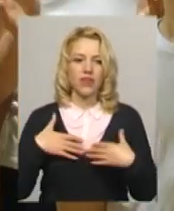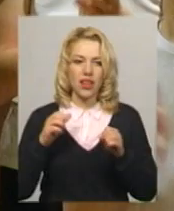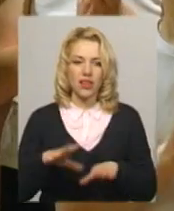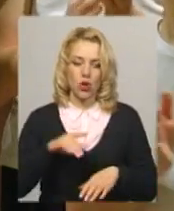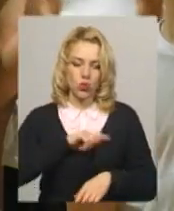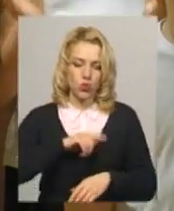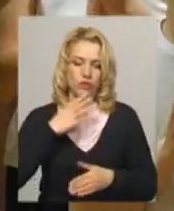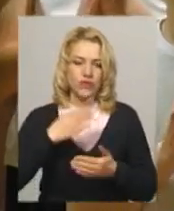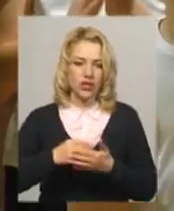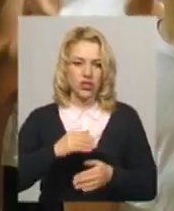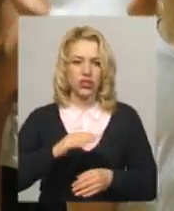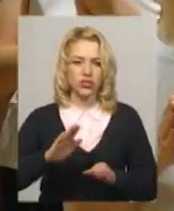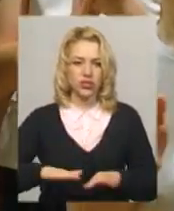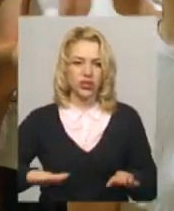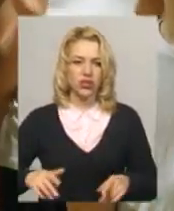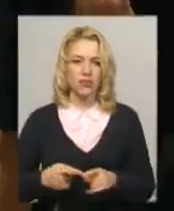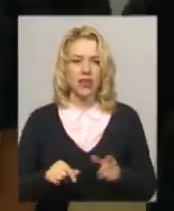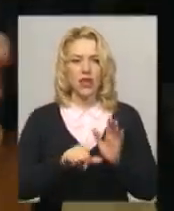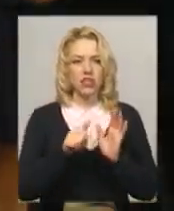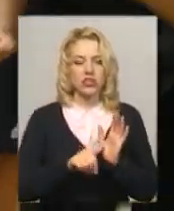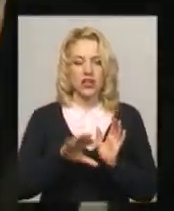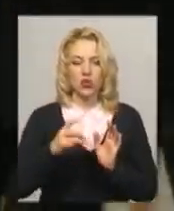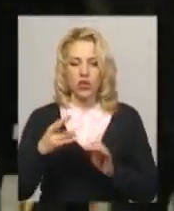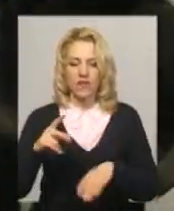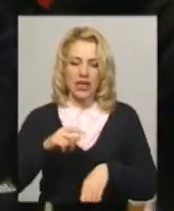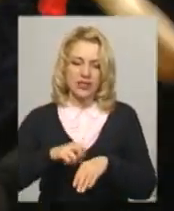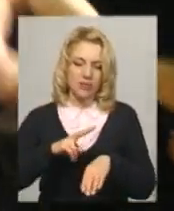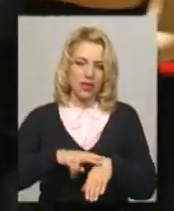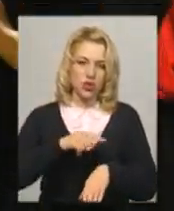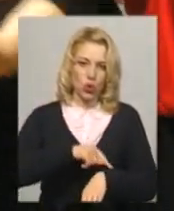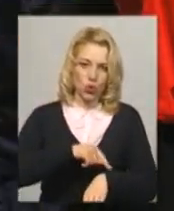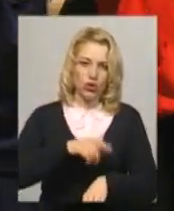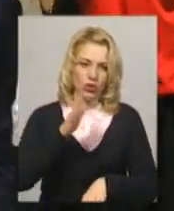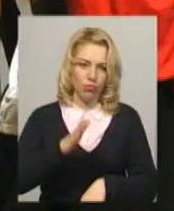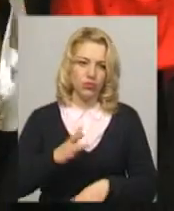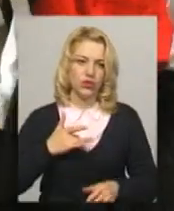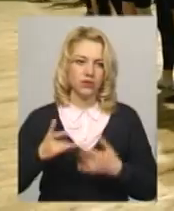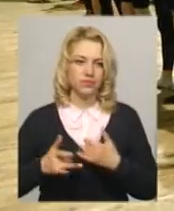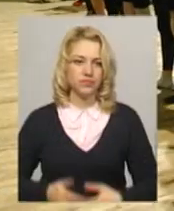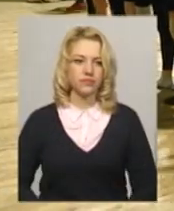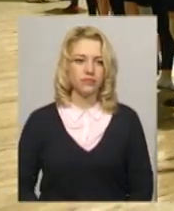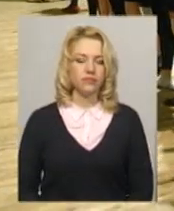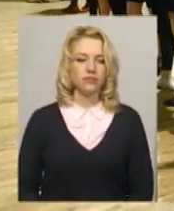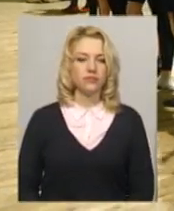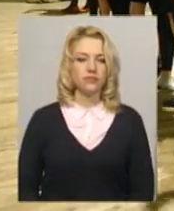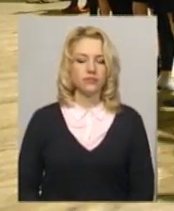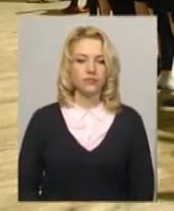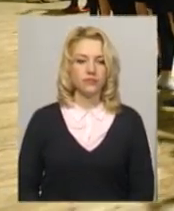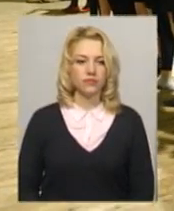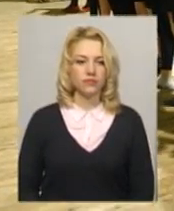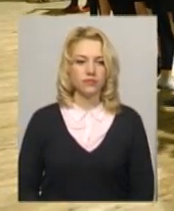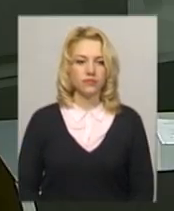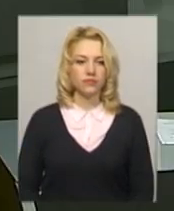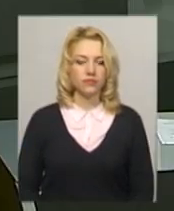Святковий концерт відбудеться 16 травня о 17-й годині в Театрі Старицького. Леся Боровець, Олександр Горішевський. Новини Подільний центр.